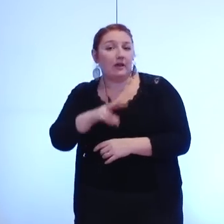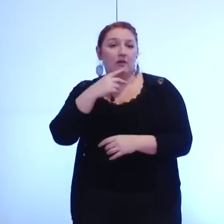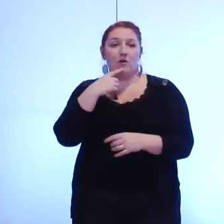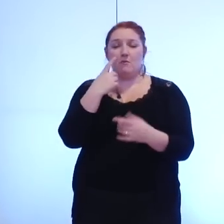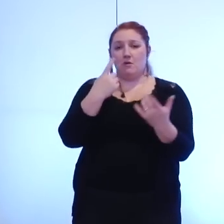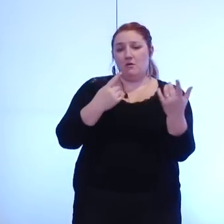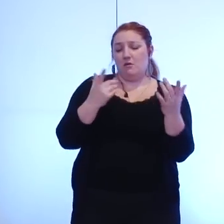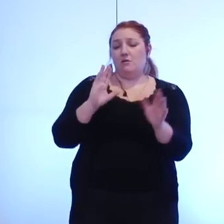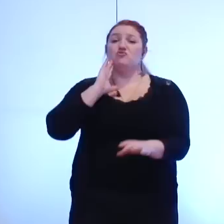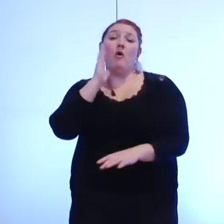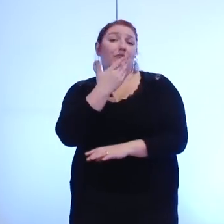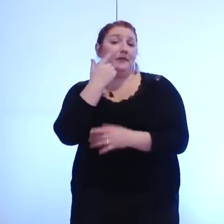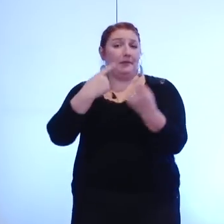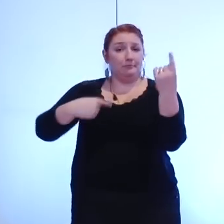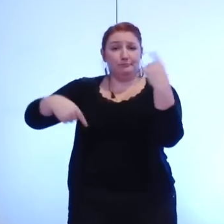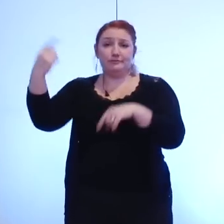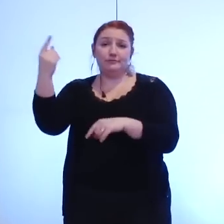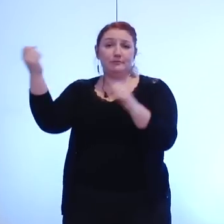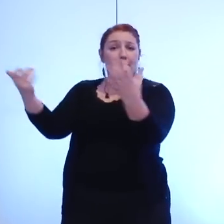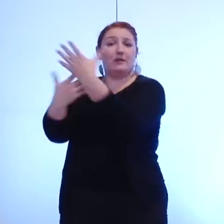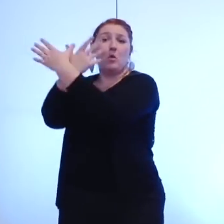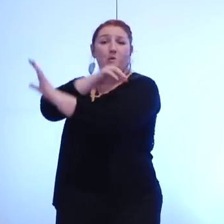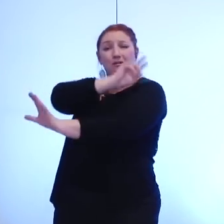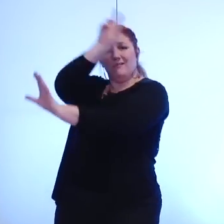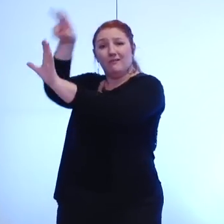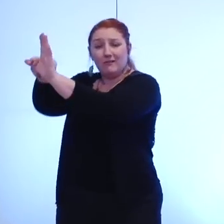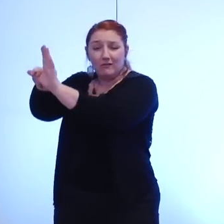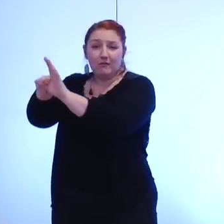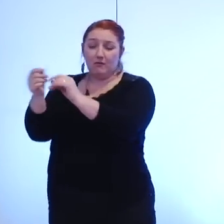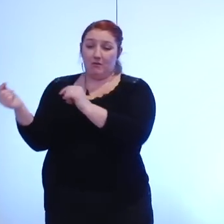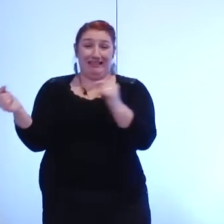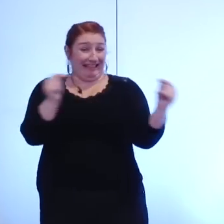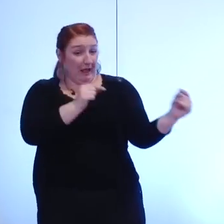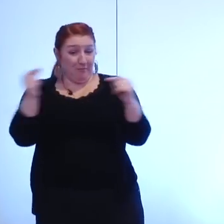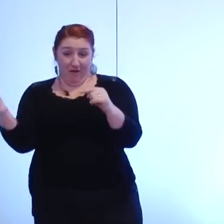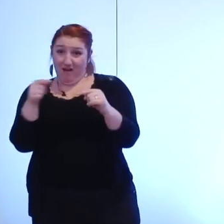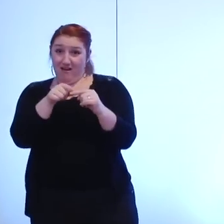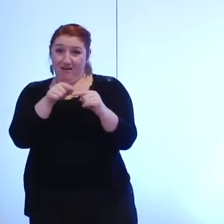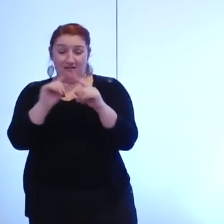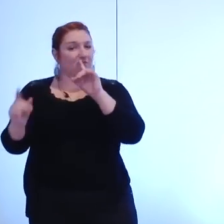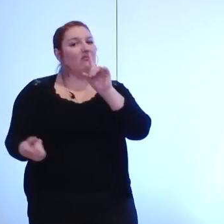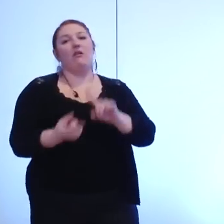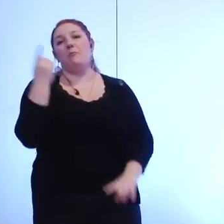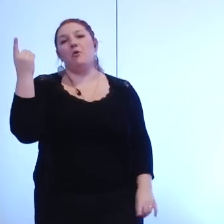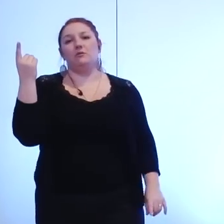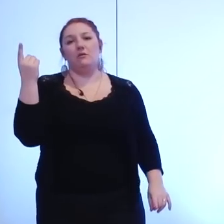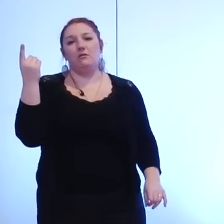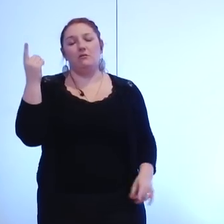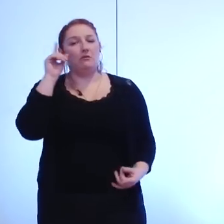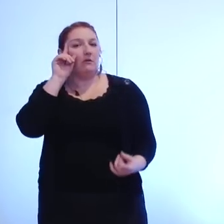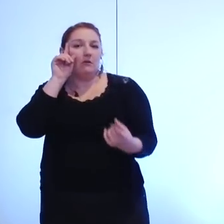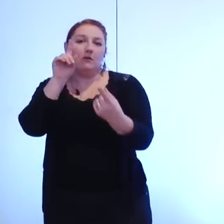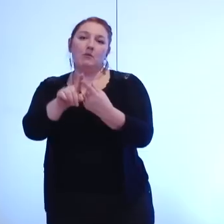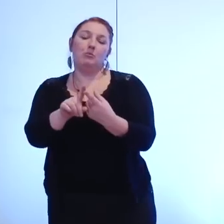que nous avons doit justement encore une fois nous permettre finalement de fabriquer ce que